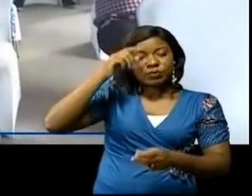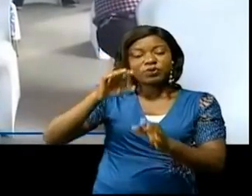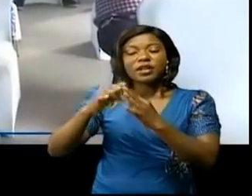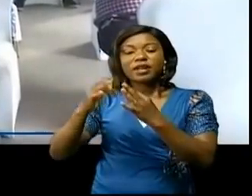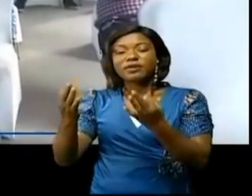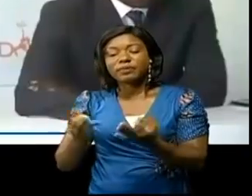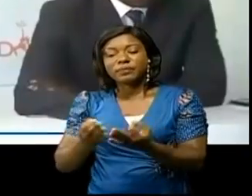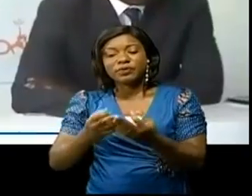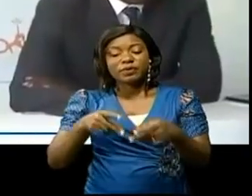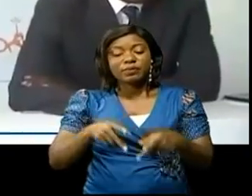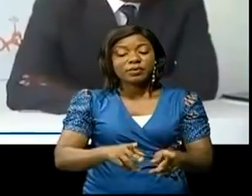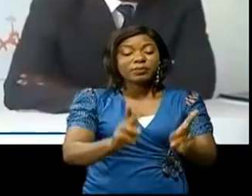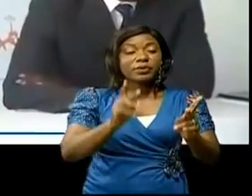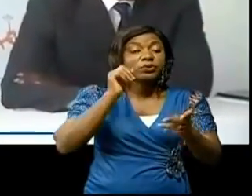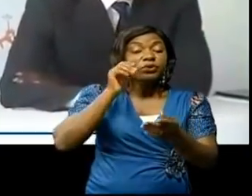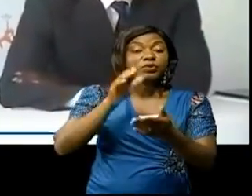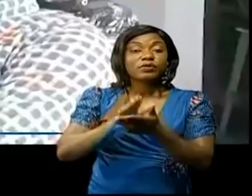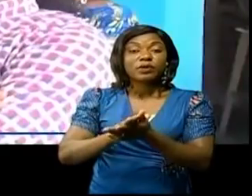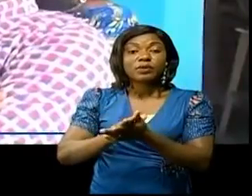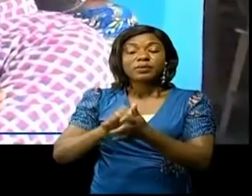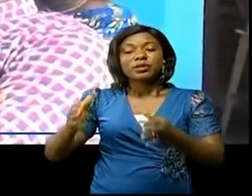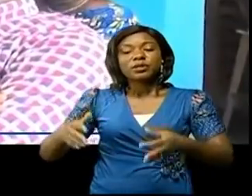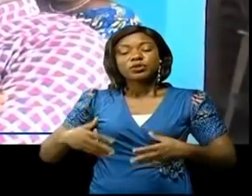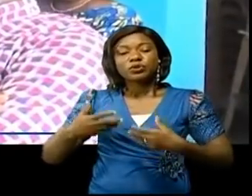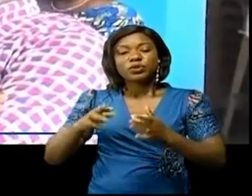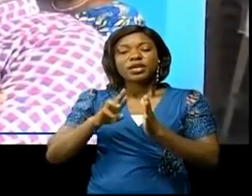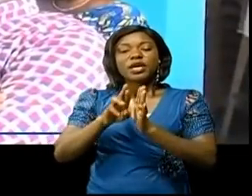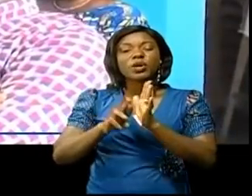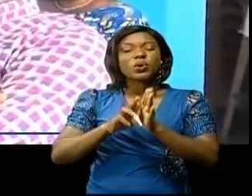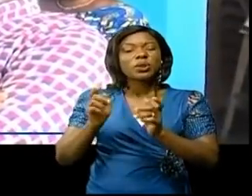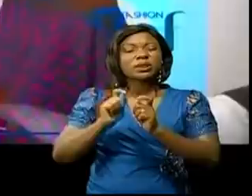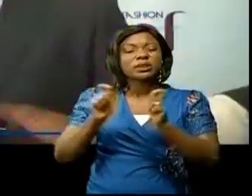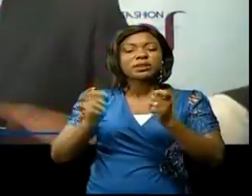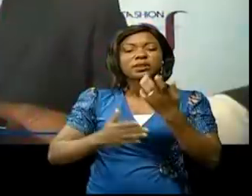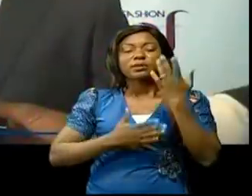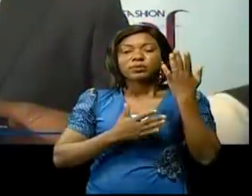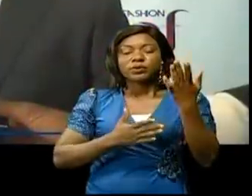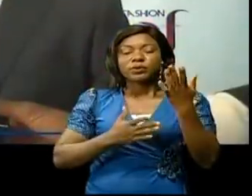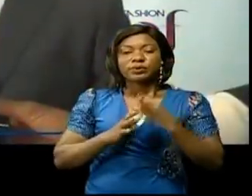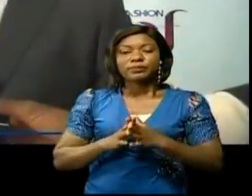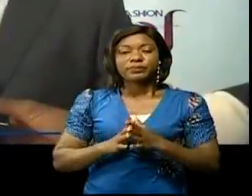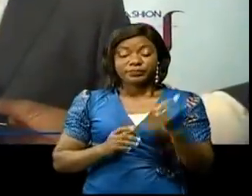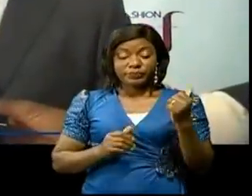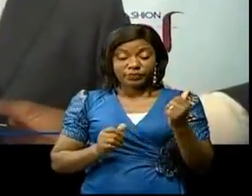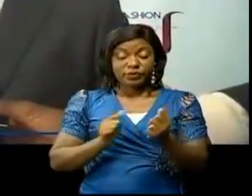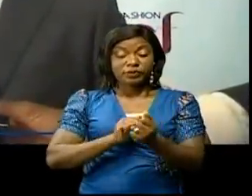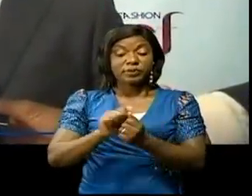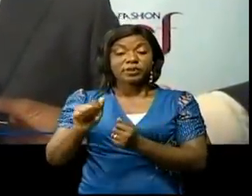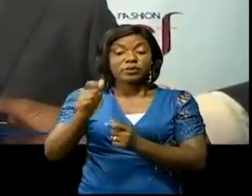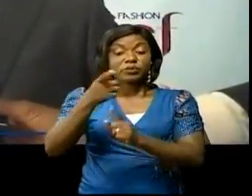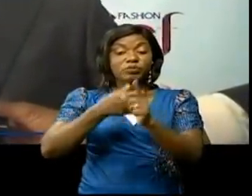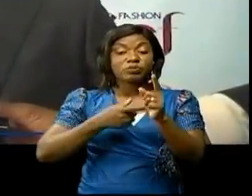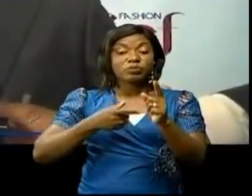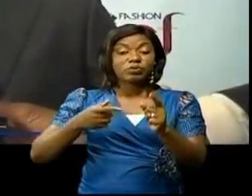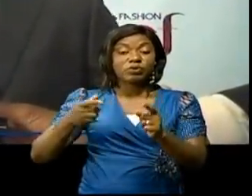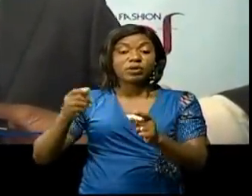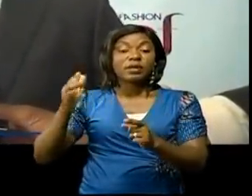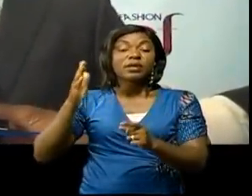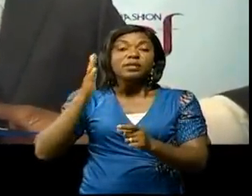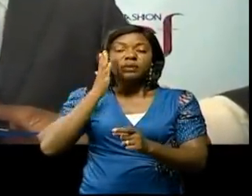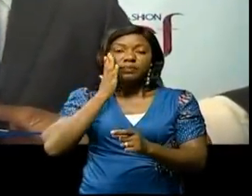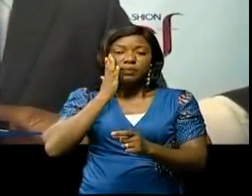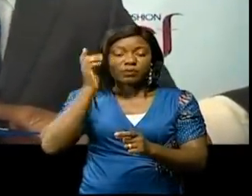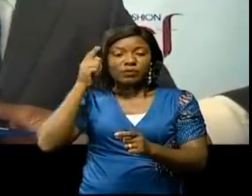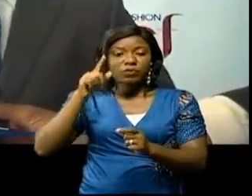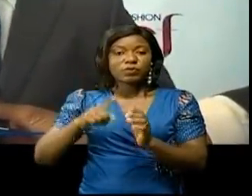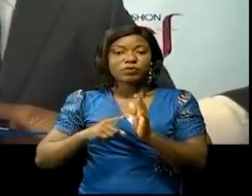qui vont permettre aux femmes de jouer un rôle très important. Elle va se dérouler au mois de mai pour faire voir à